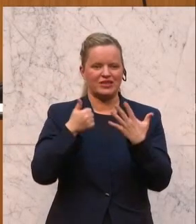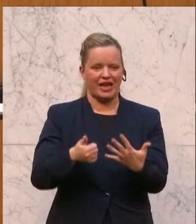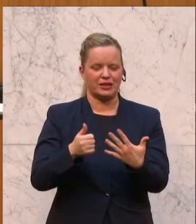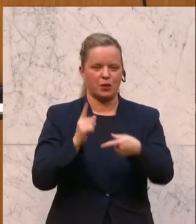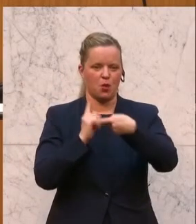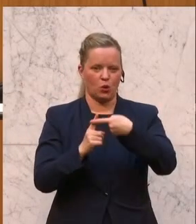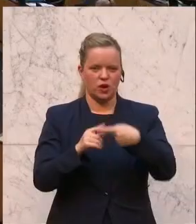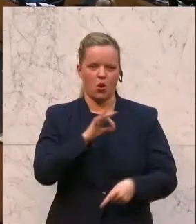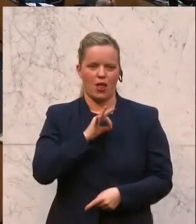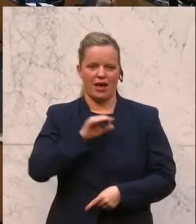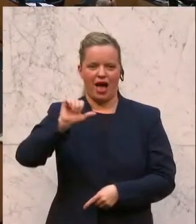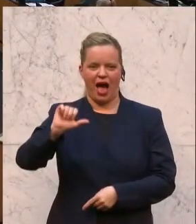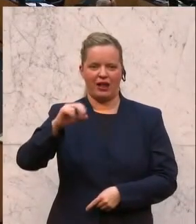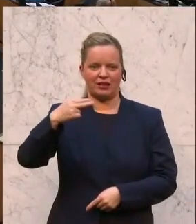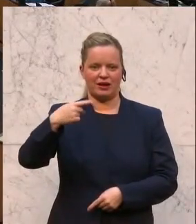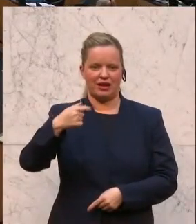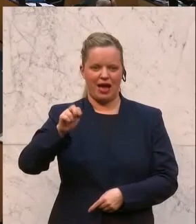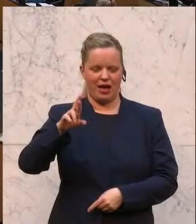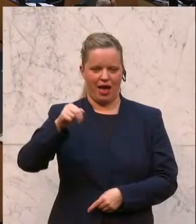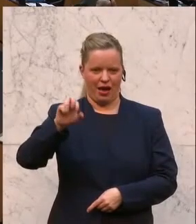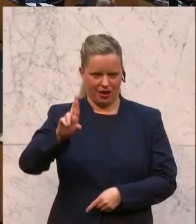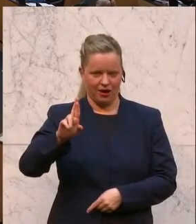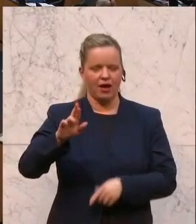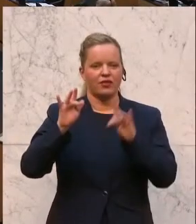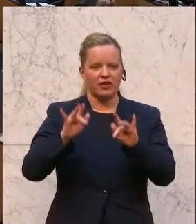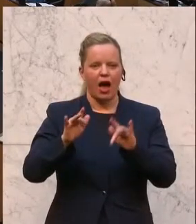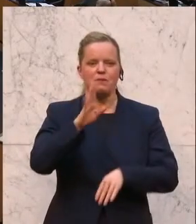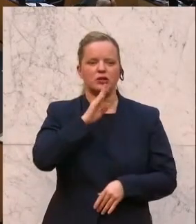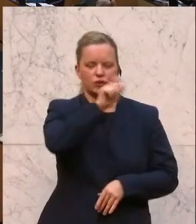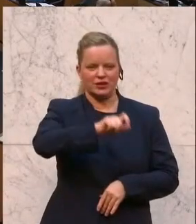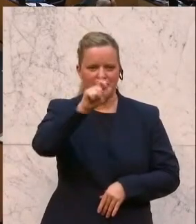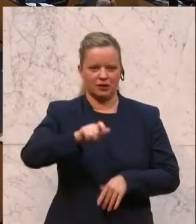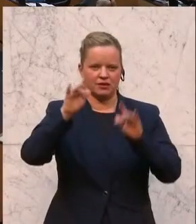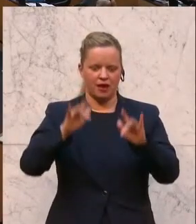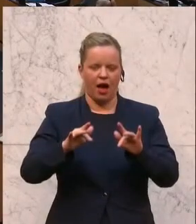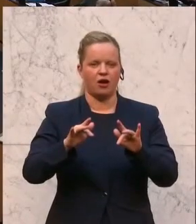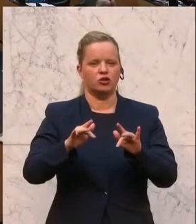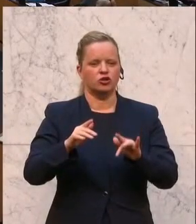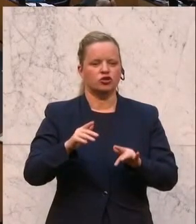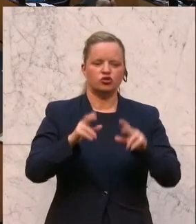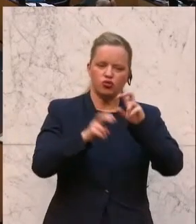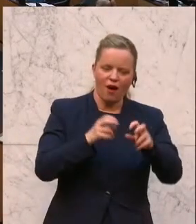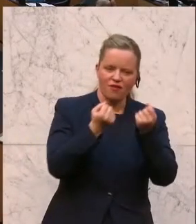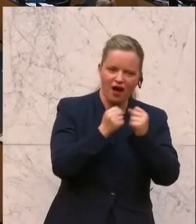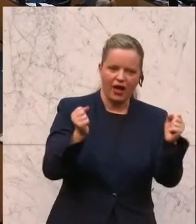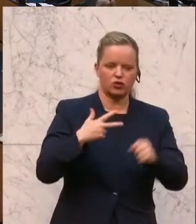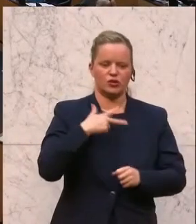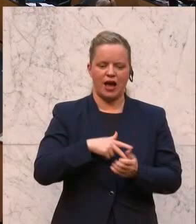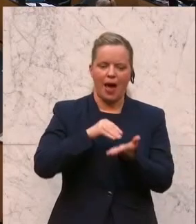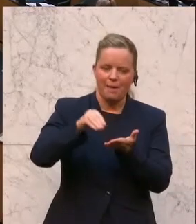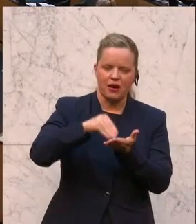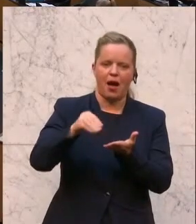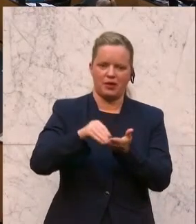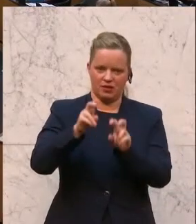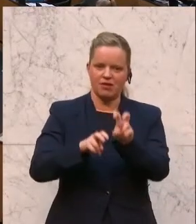Menschen in der Pension freiwillig die Möglichkeit gibt, steuerfrei und sozialabgabenfrei oder sehr reduziert